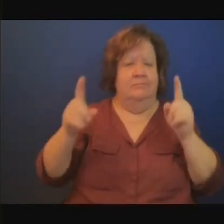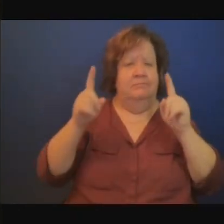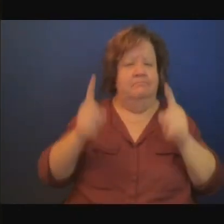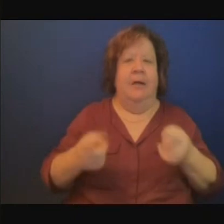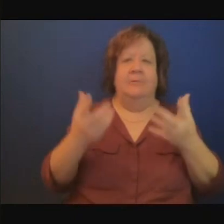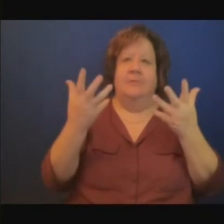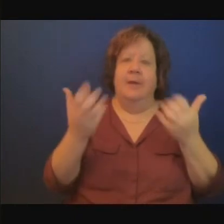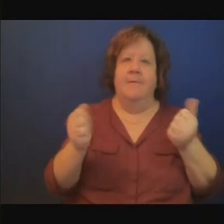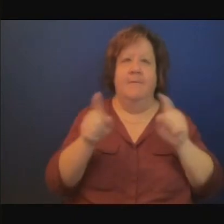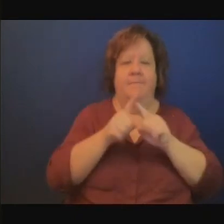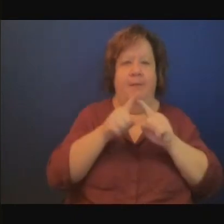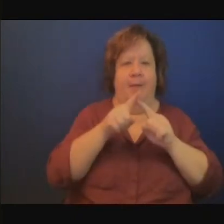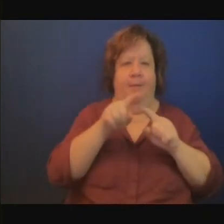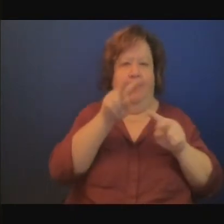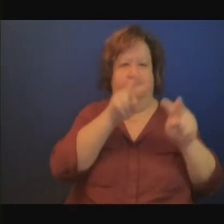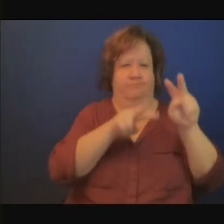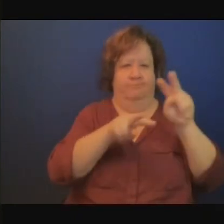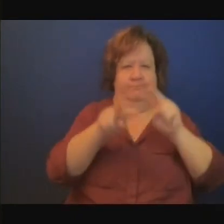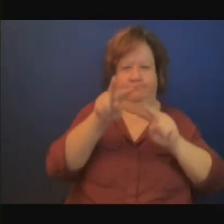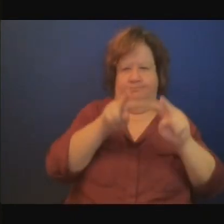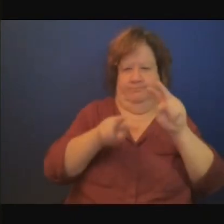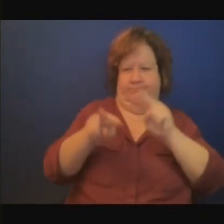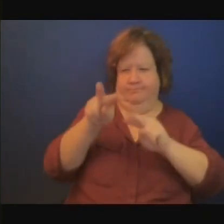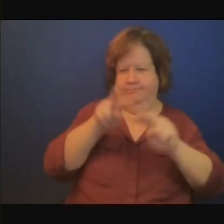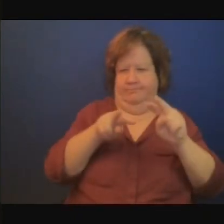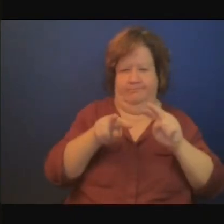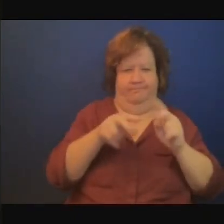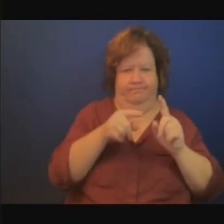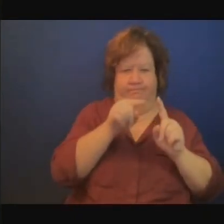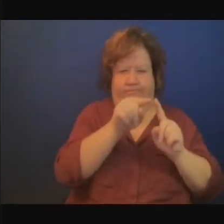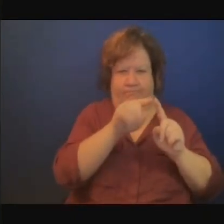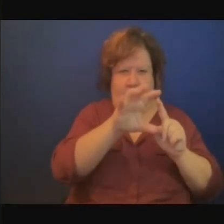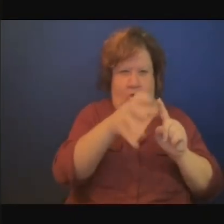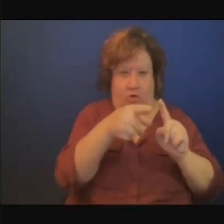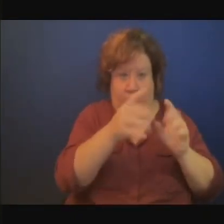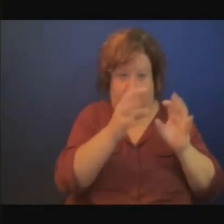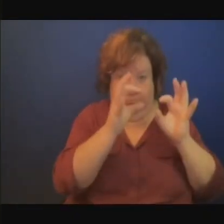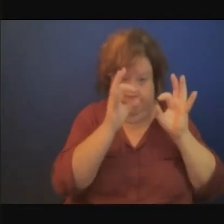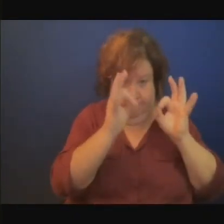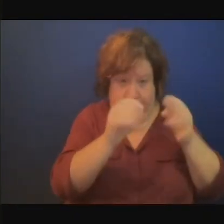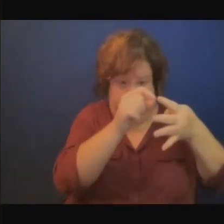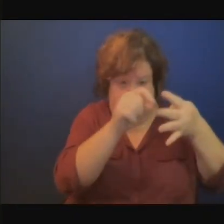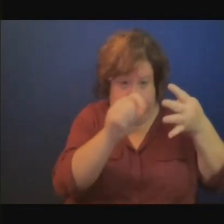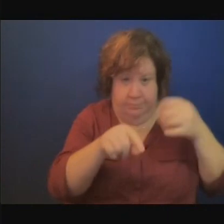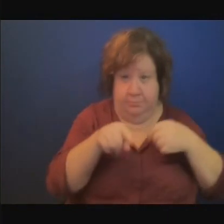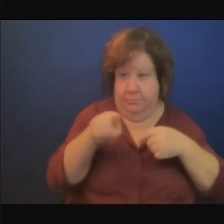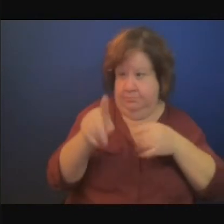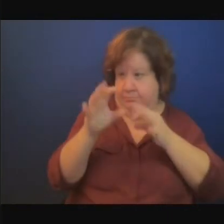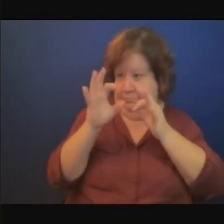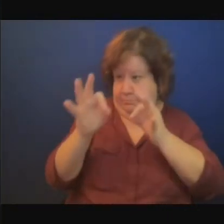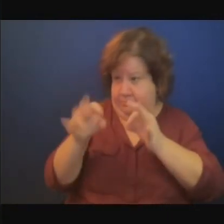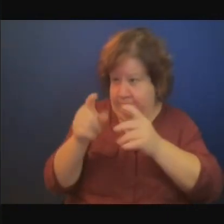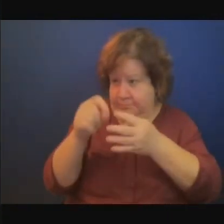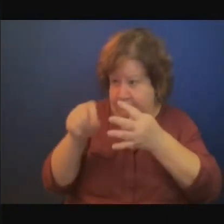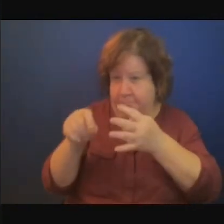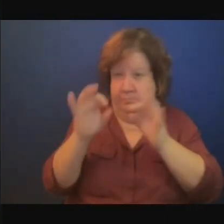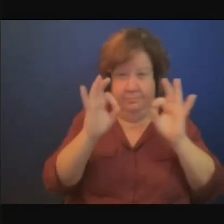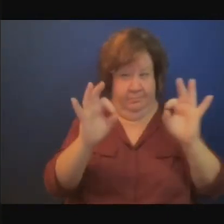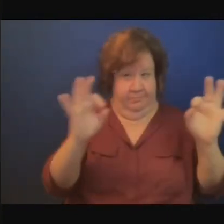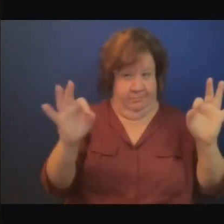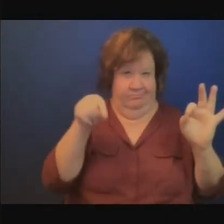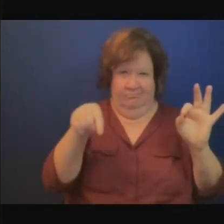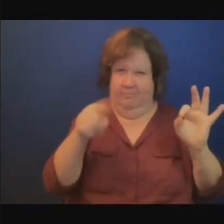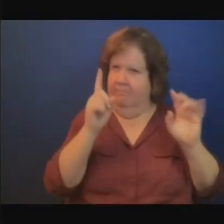développés honorent leurs engagements ça c'était une première chose deuxièmement les mêmes pays africains